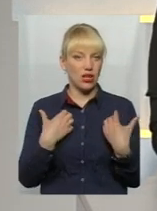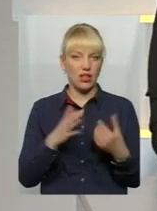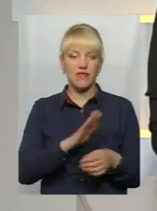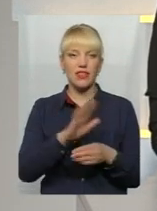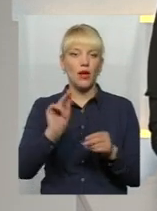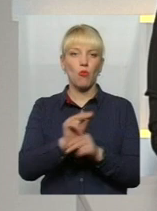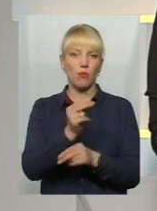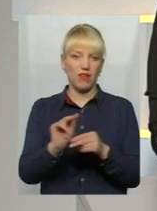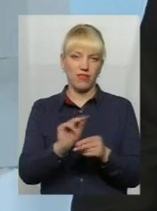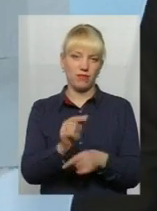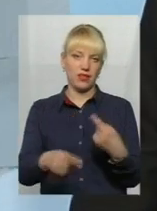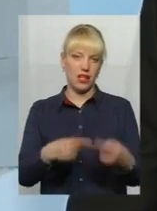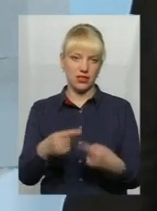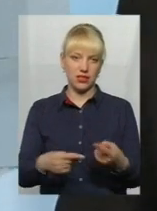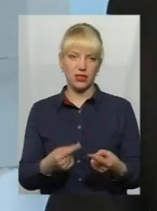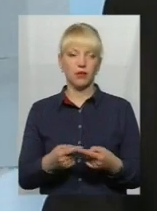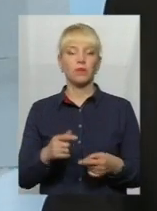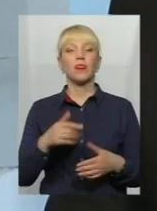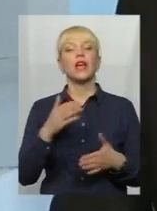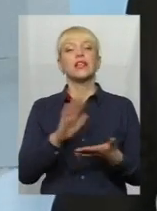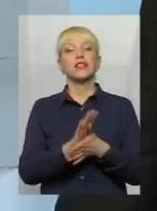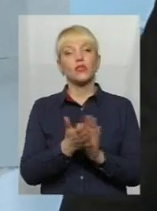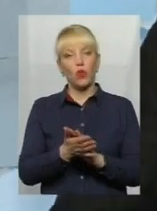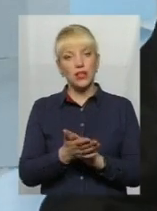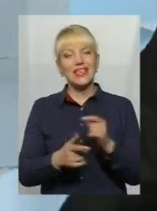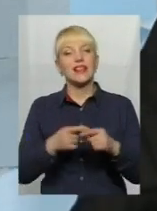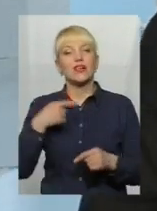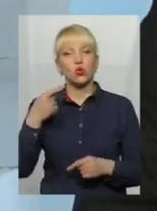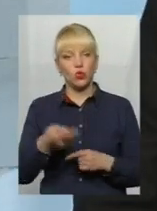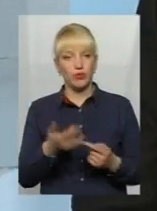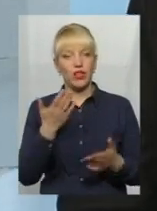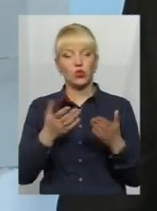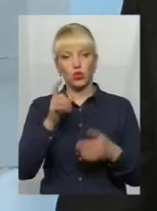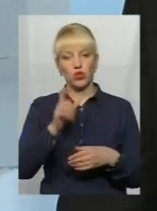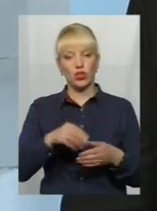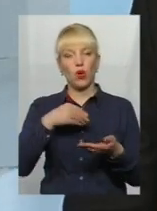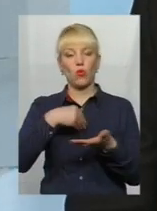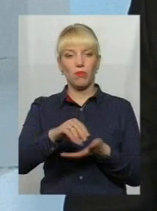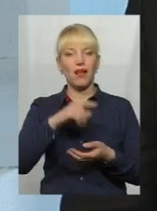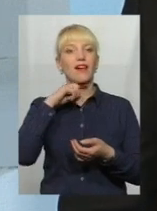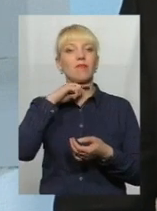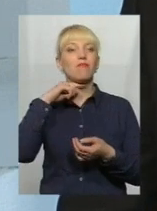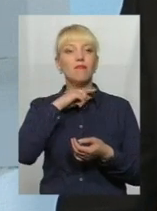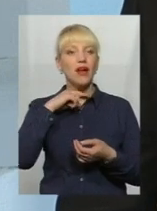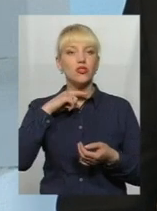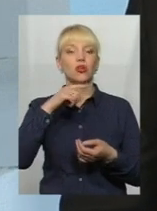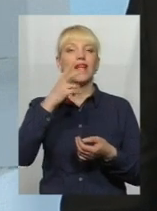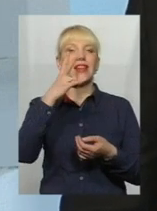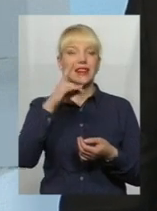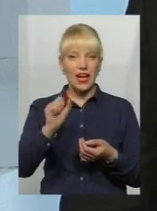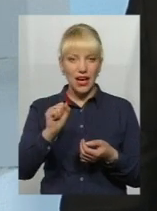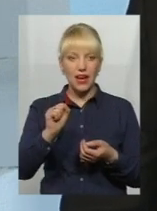наслідки? Ситуація наступна. Коли людина купляє м'ясо на стихійному ринку, вона купляє якась певну частину м'яса,